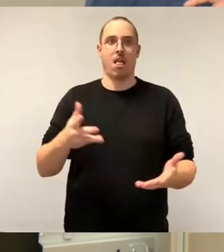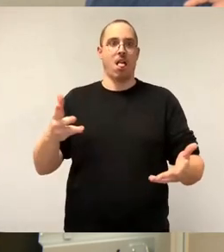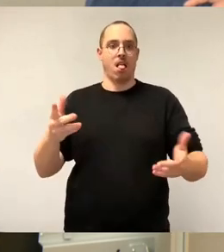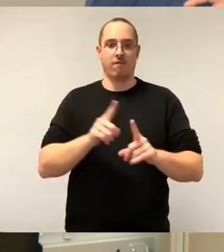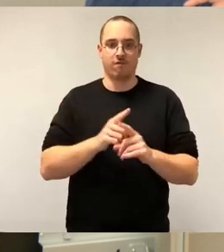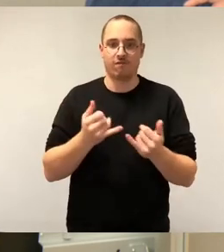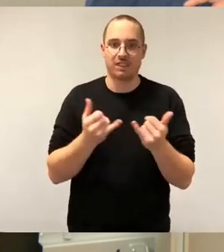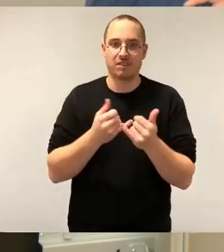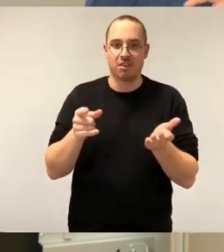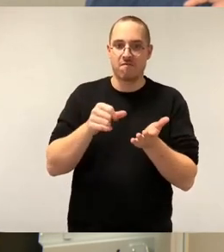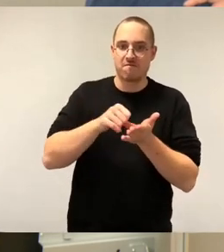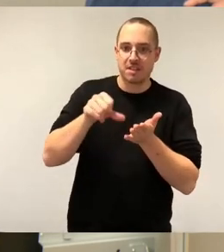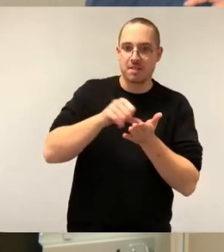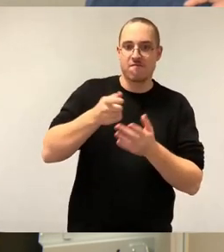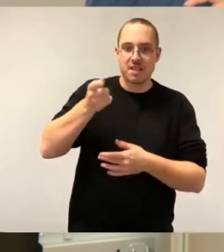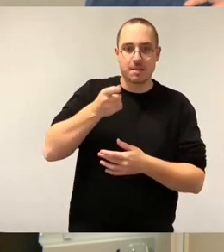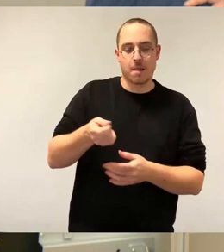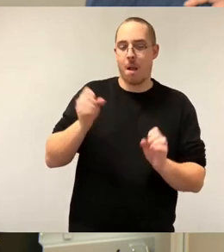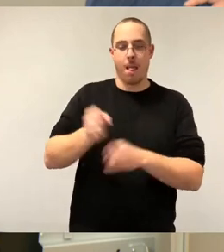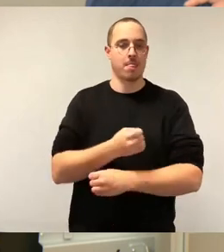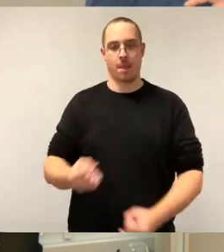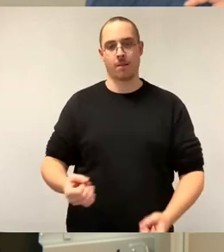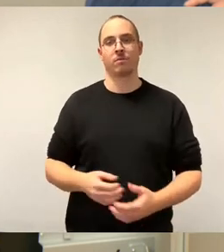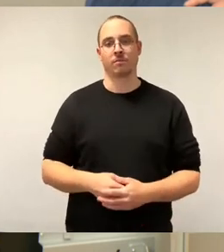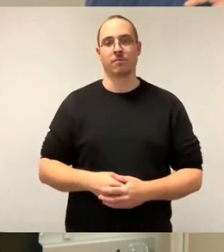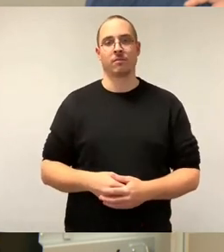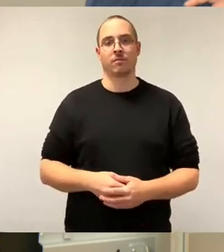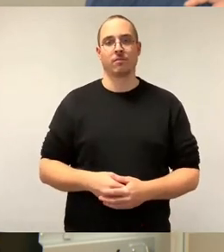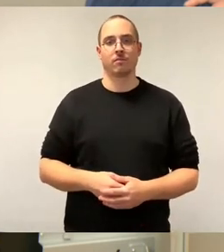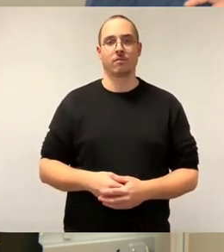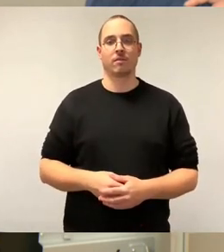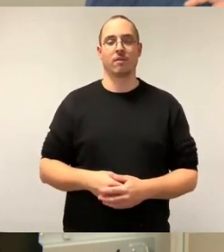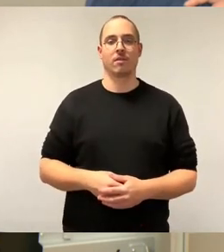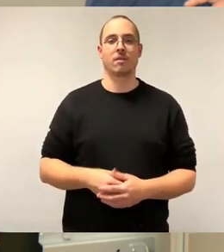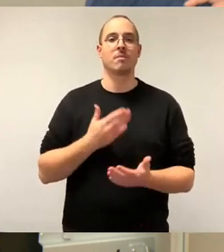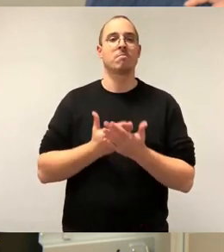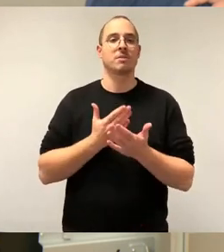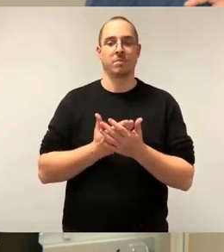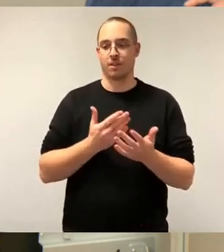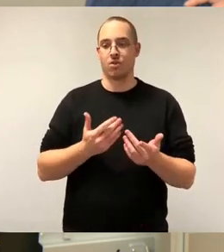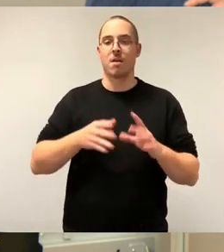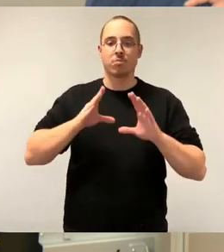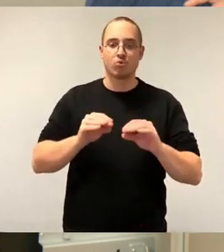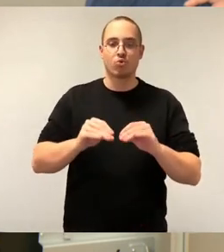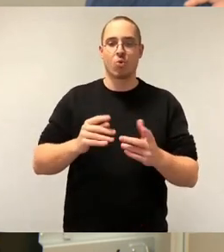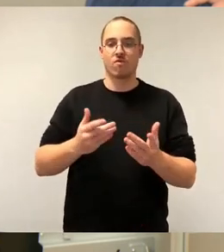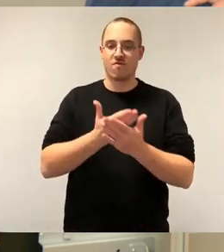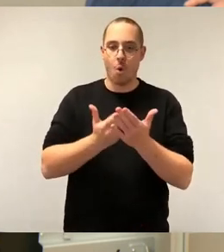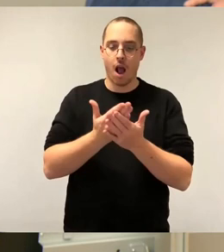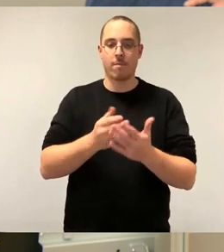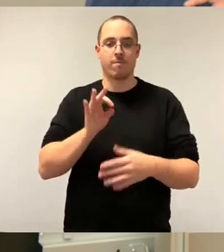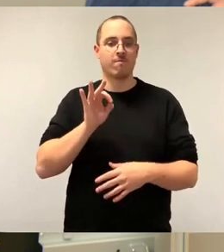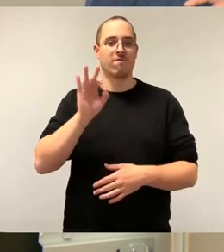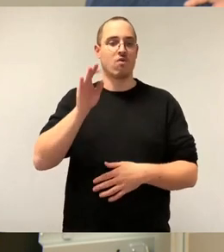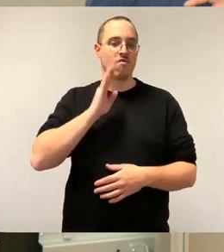kommunalpolitische Fehlentscheidungen. Sozialistische Stilblüten wie Nutzungsvorgaben für Wohnungen, Mietpreisbremsen und Bauverteuerungssatzungen sorgen